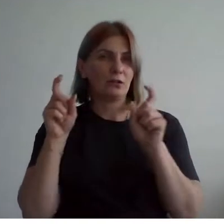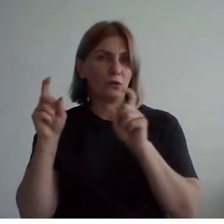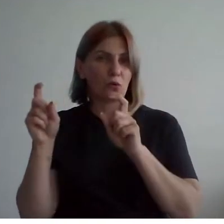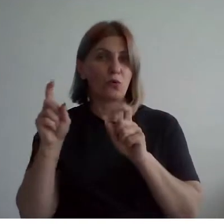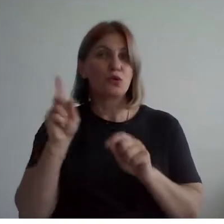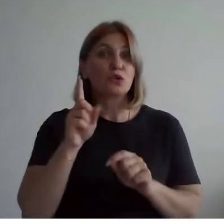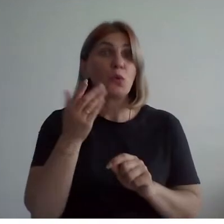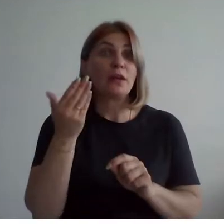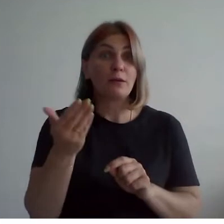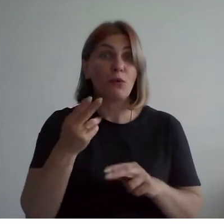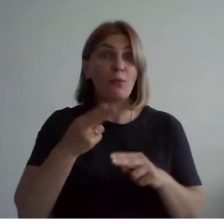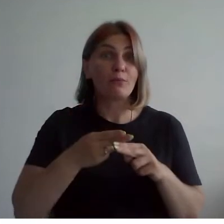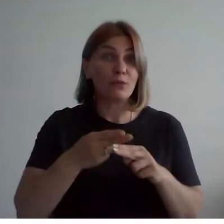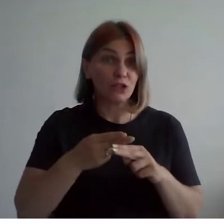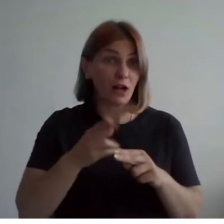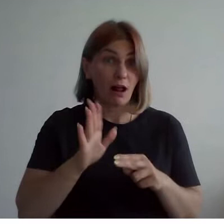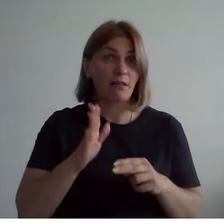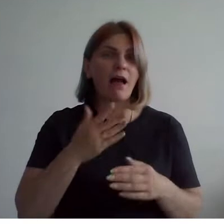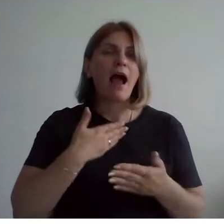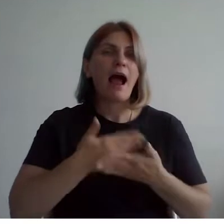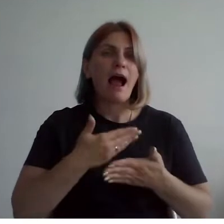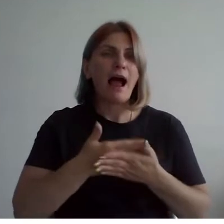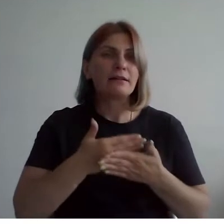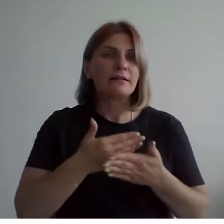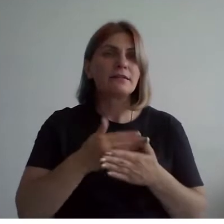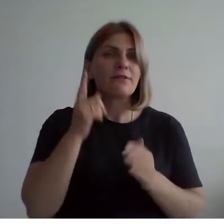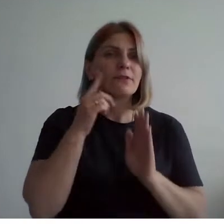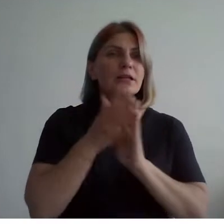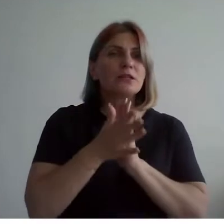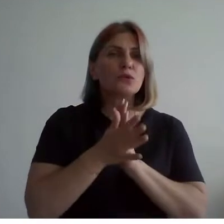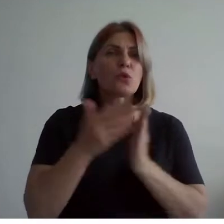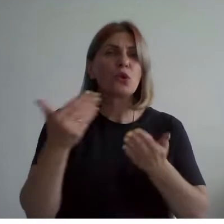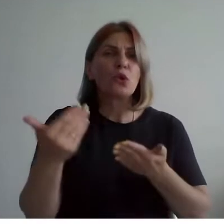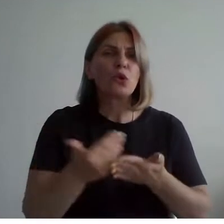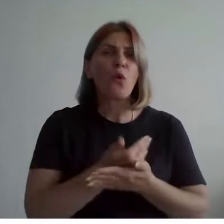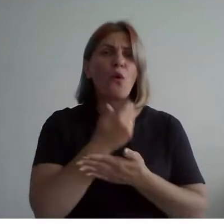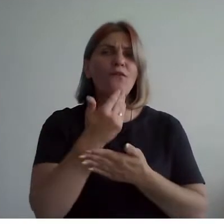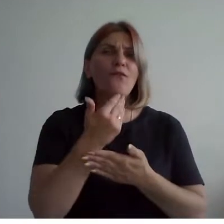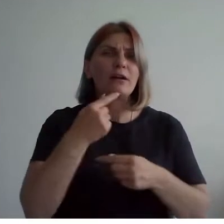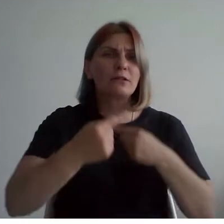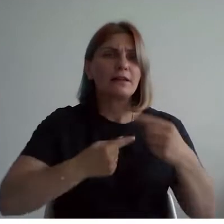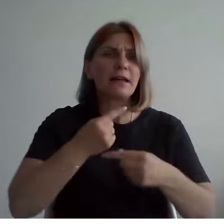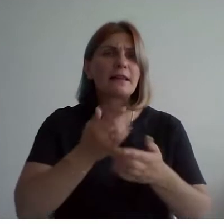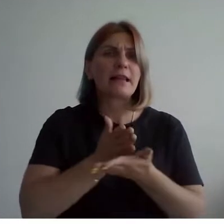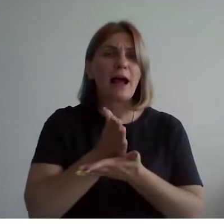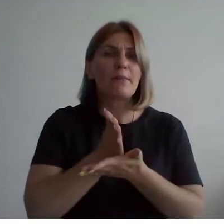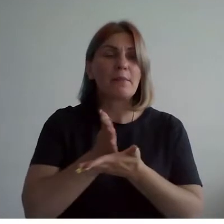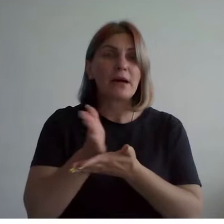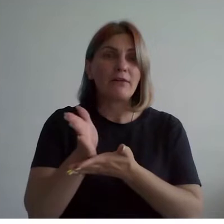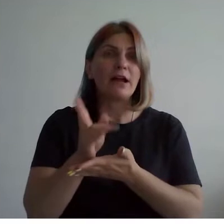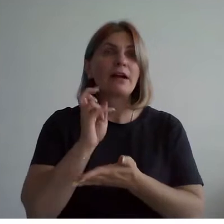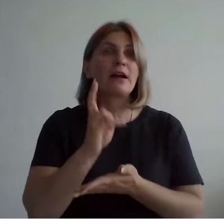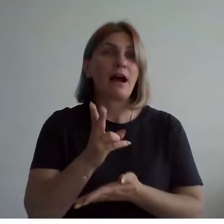ему активно осваивать новое для рубежа веков направление как